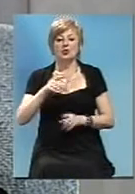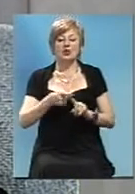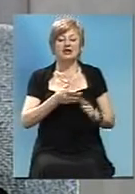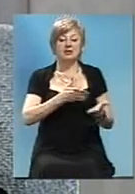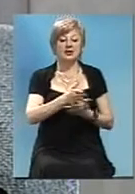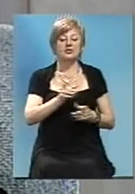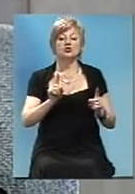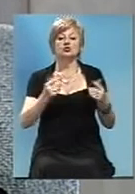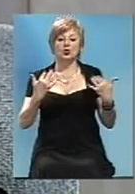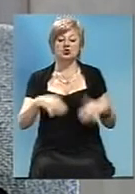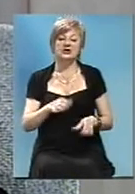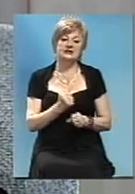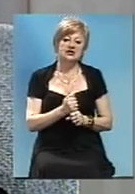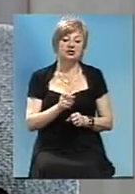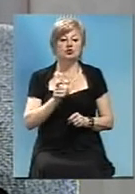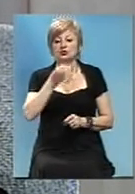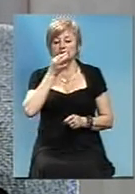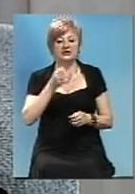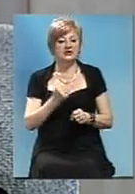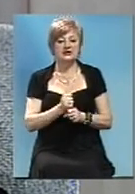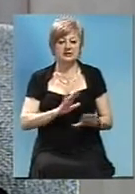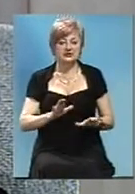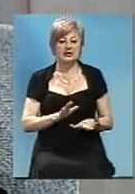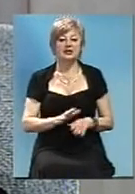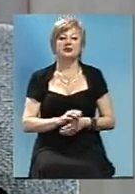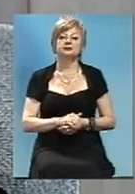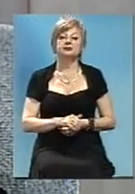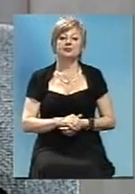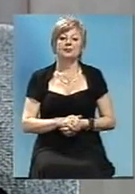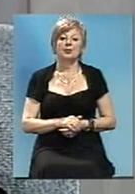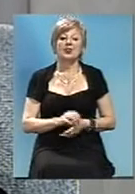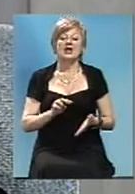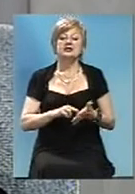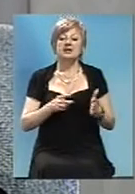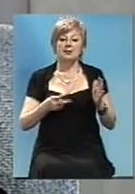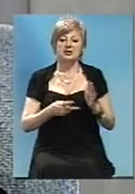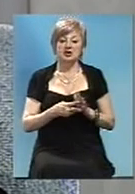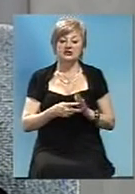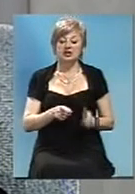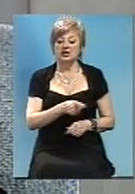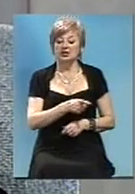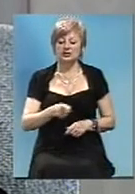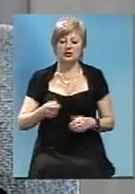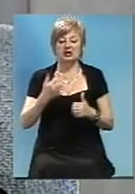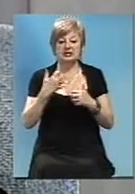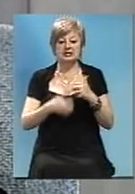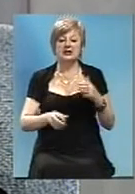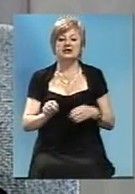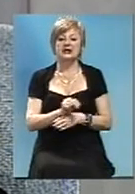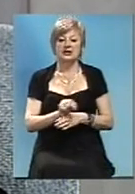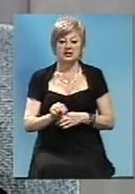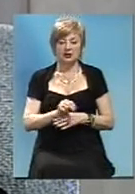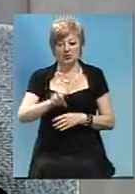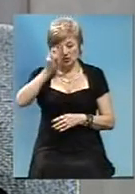зроблено, чого не зроблено і що ми хочемо зробити в ближайшого часу. Запланировано на текущий середний ремонт з